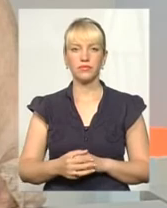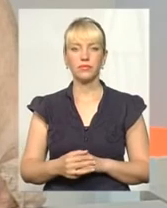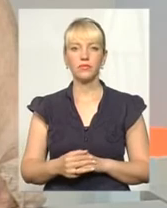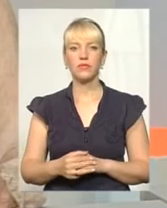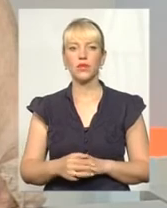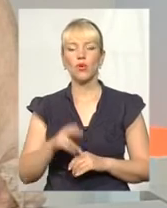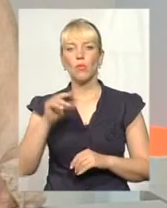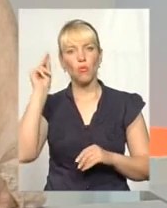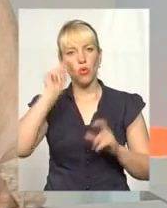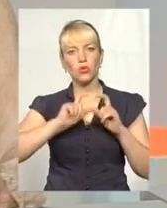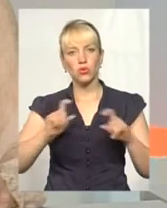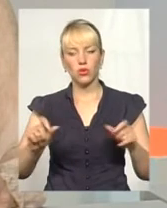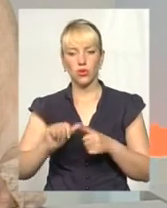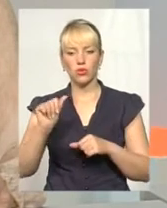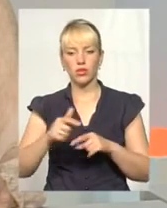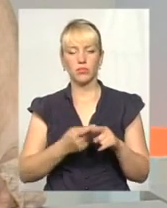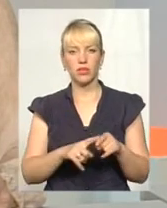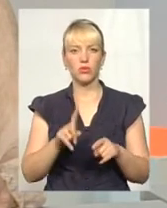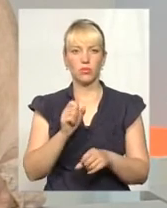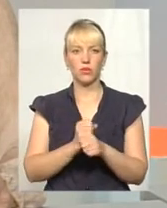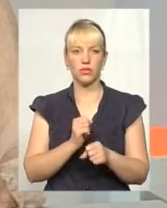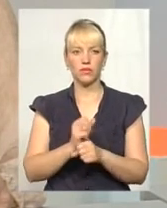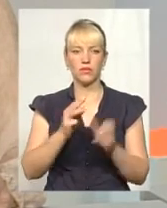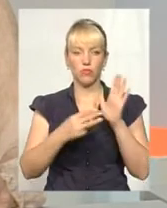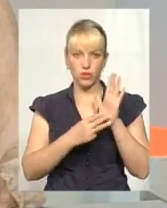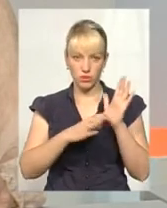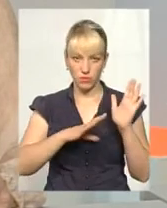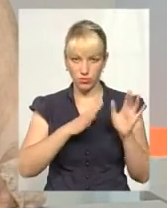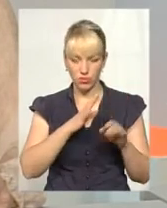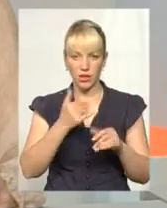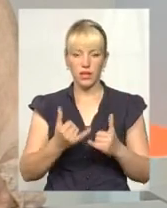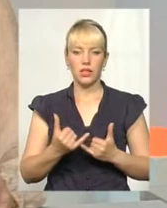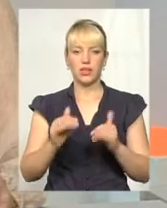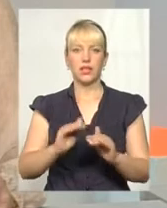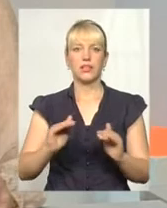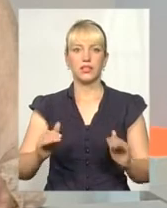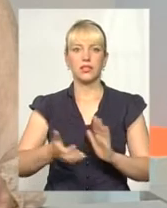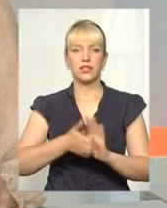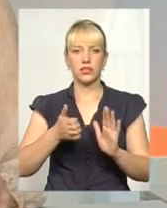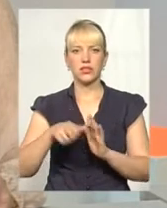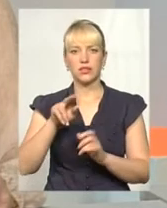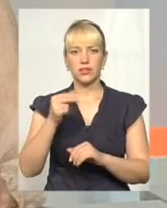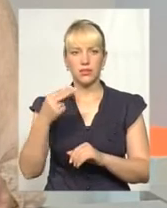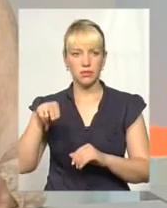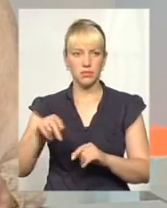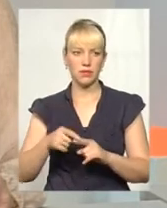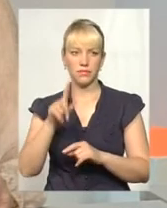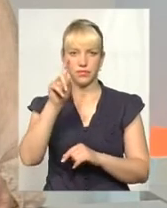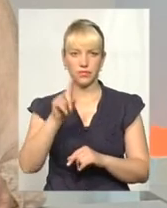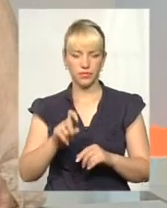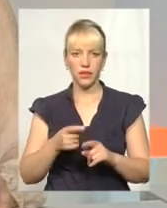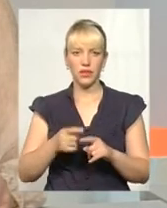По школах, окрім тих, які працювали дотепер 8, для діток з вадами опорно-рухового апарату, і